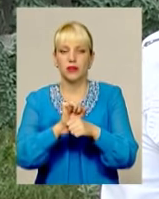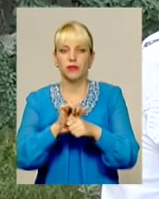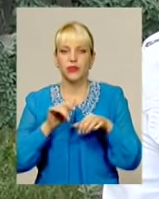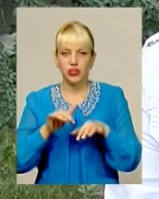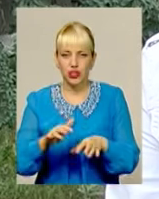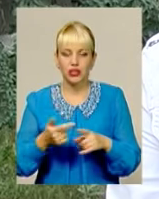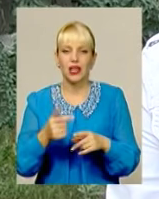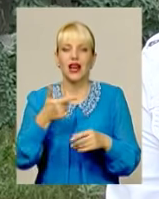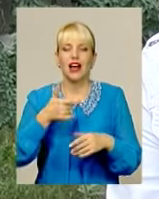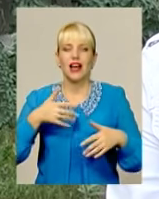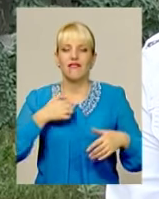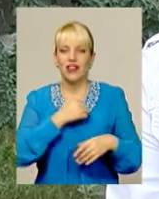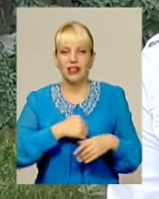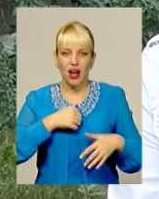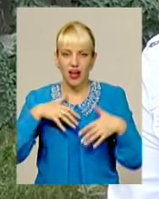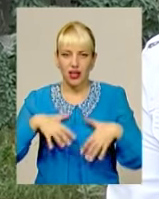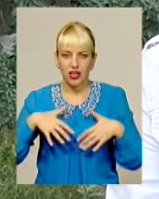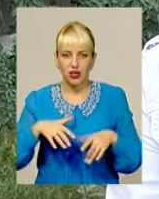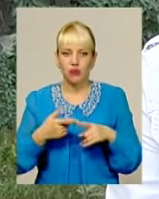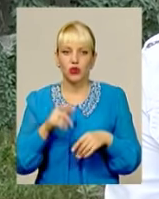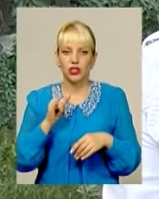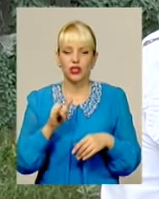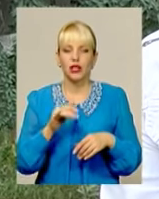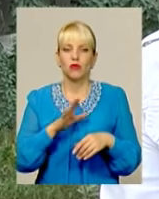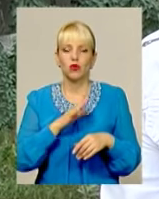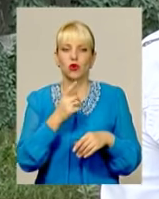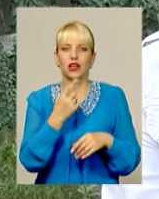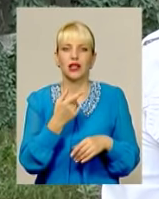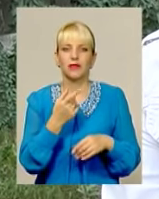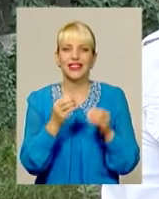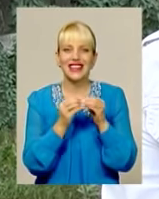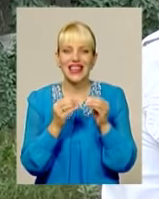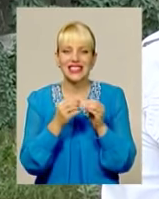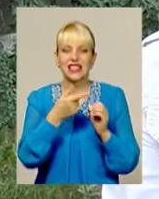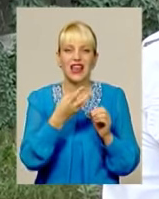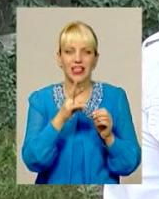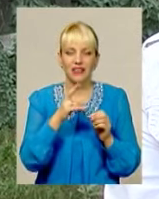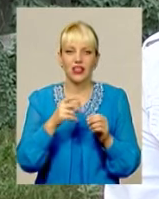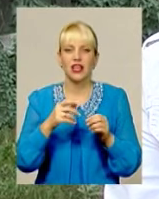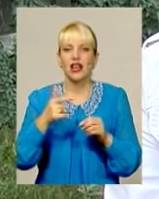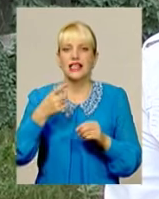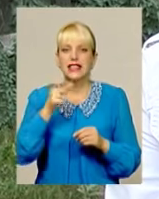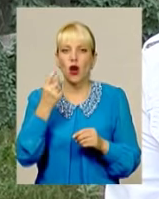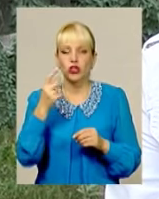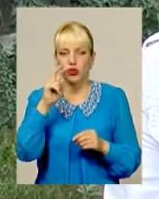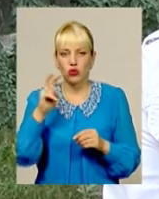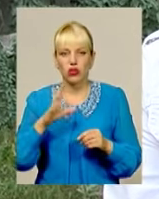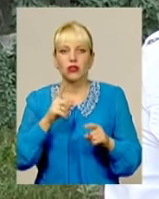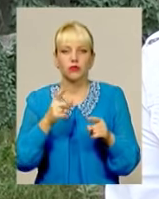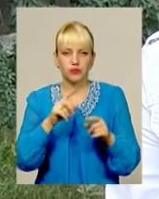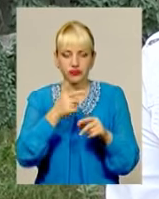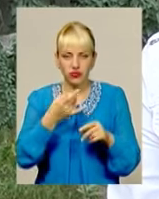Рошова одиниця впала майже до 10 гривень за долар. Потім було ще кілька суттєвих падінь курсу гривні.